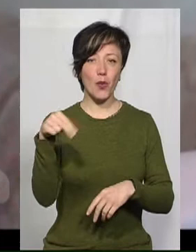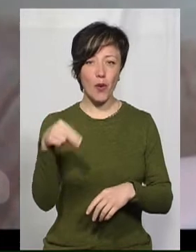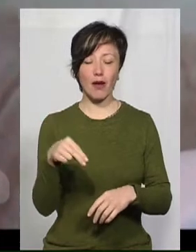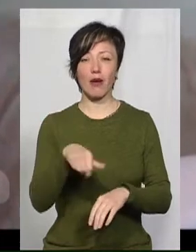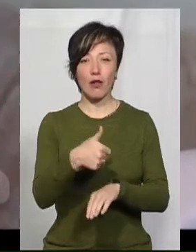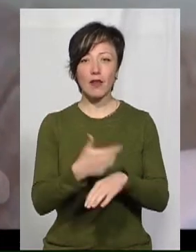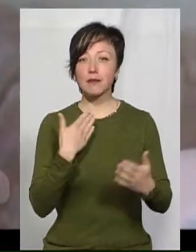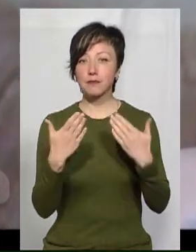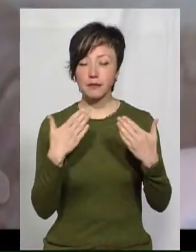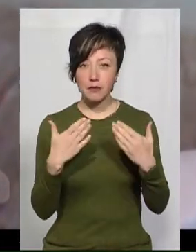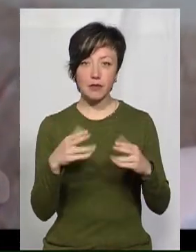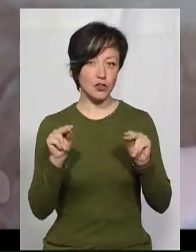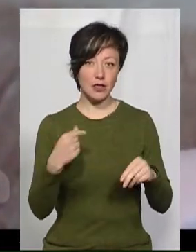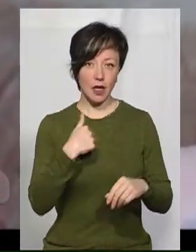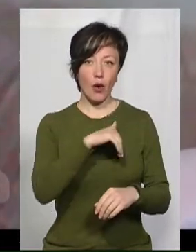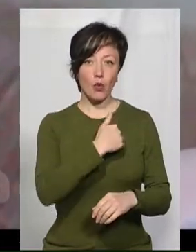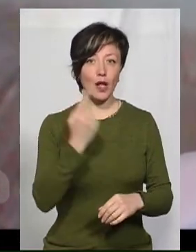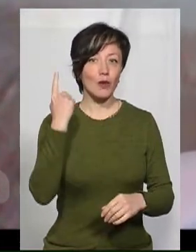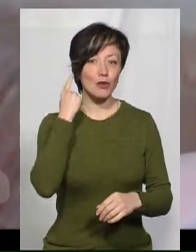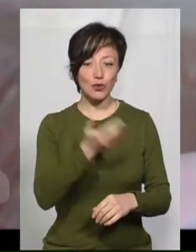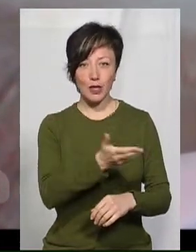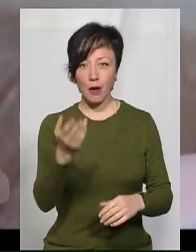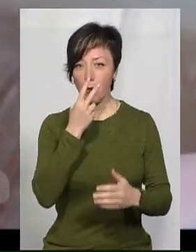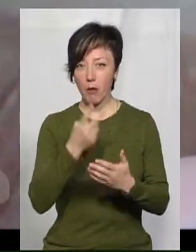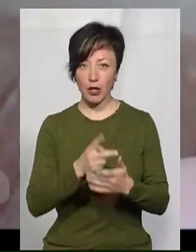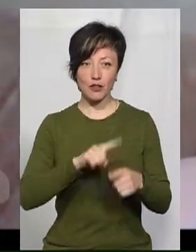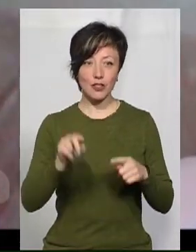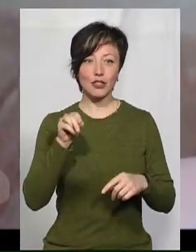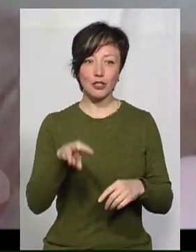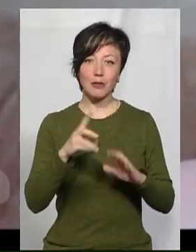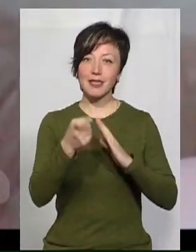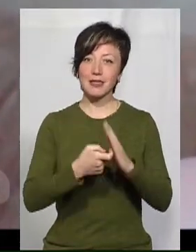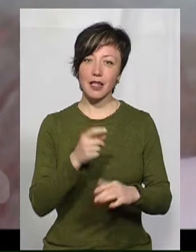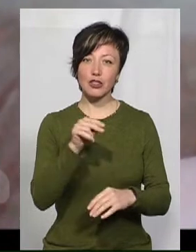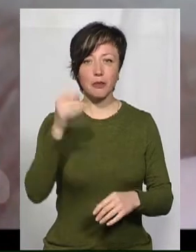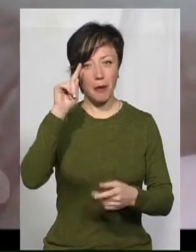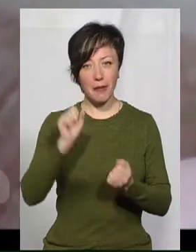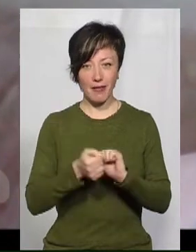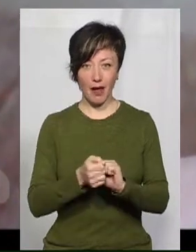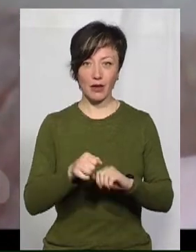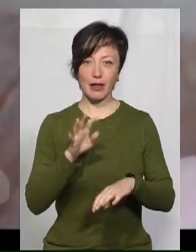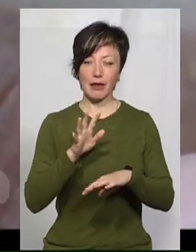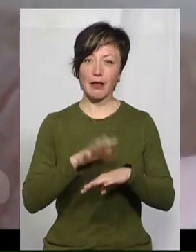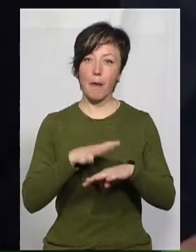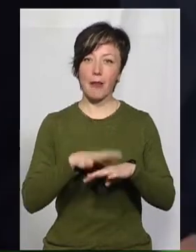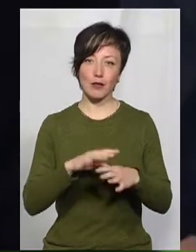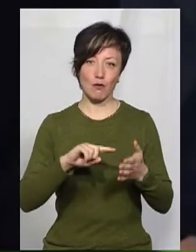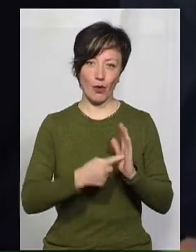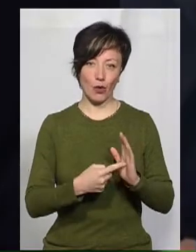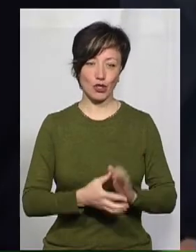В принципі, якщо чесно, то і я хотіла почути їх, побачити швидше, ніж дізнатися, чи вони пам'ятають цю таблицю множення.